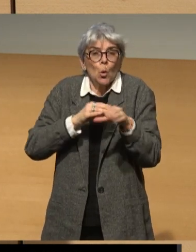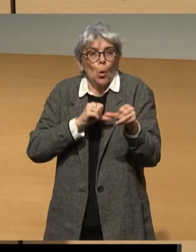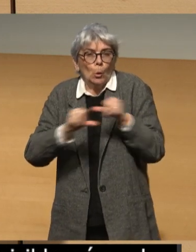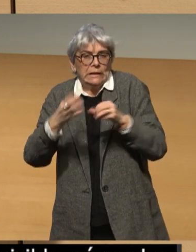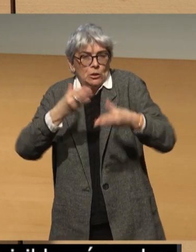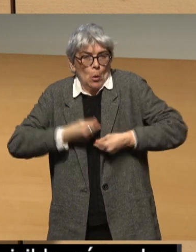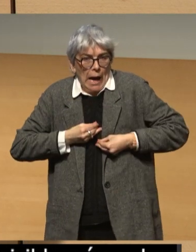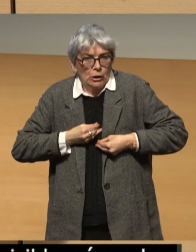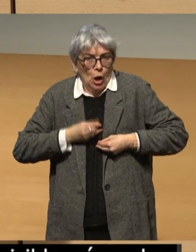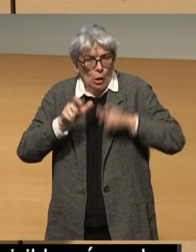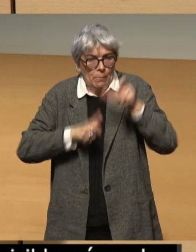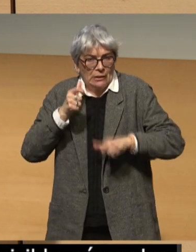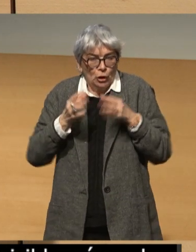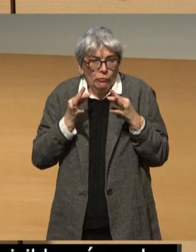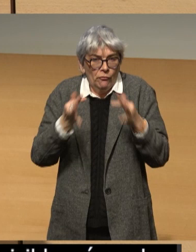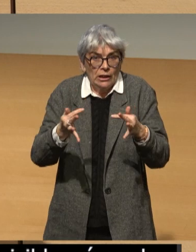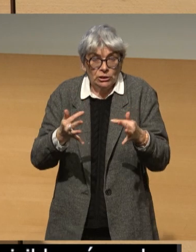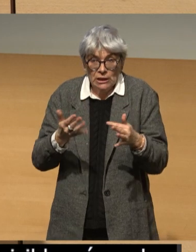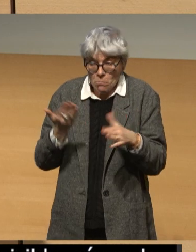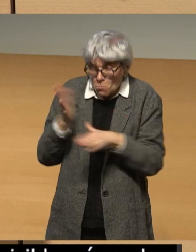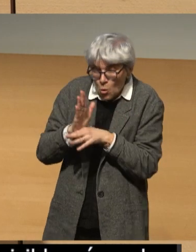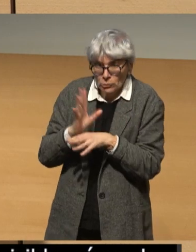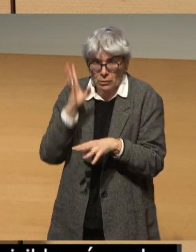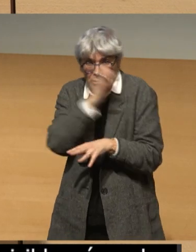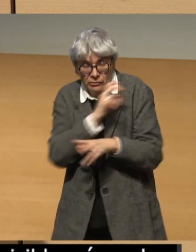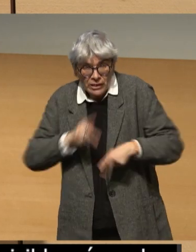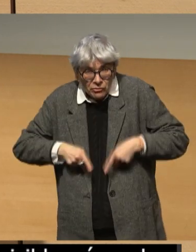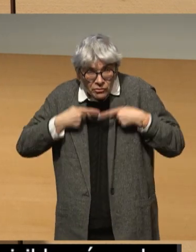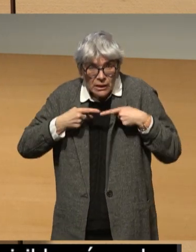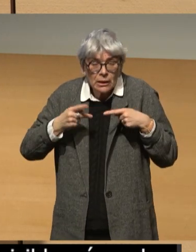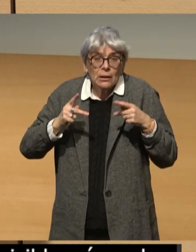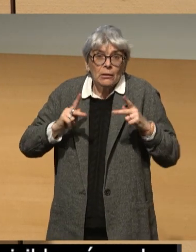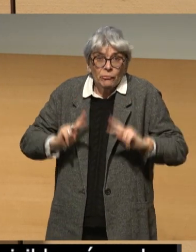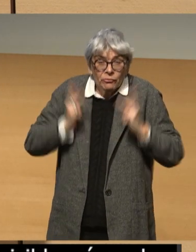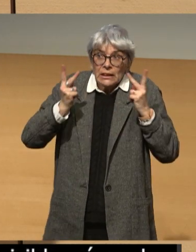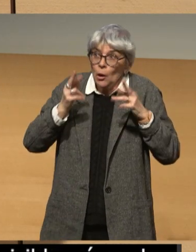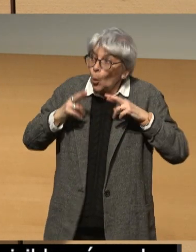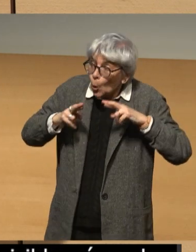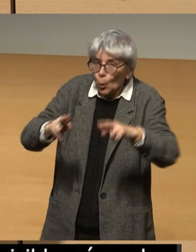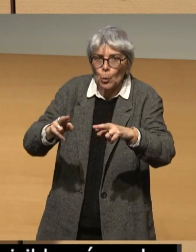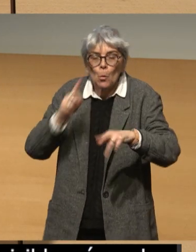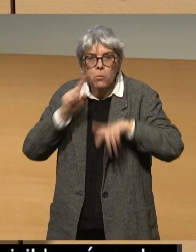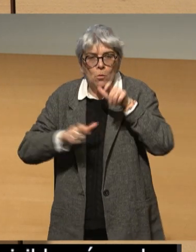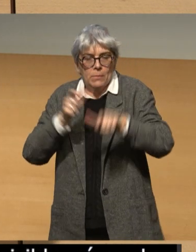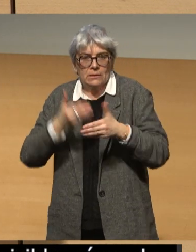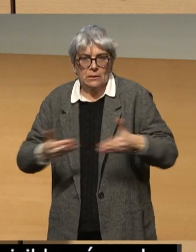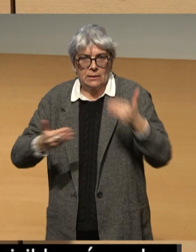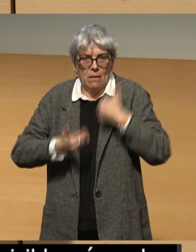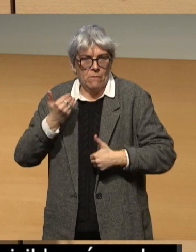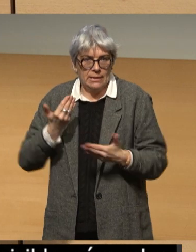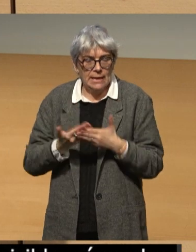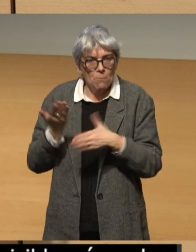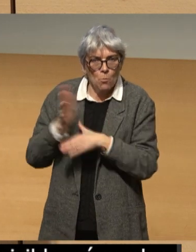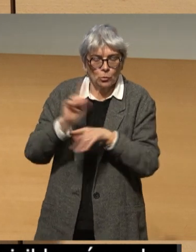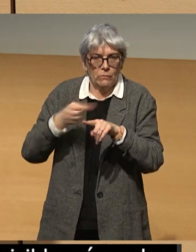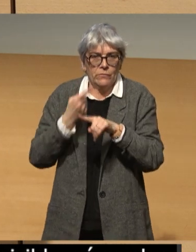Un film qui fait prendre conscience des difficultés de vivre, de vie dans la rue, pour les personnes en situation de handicap,